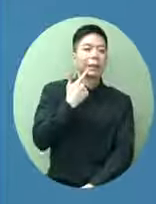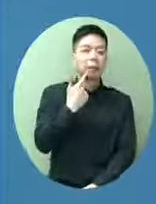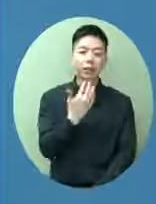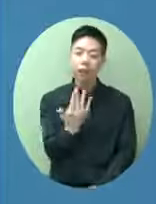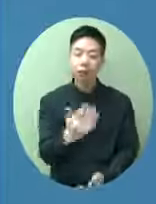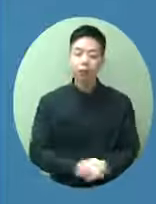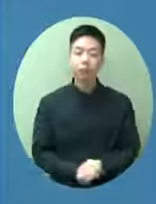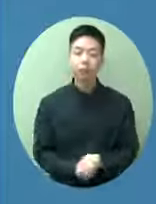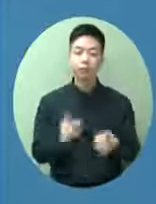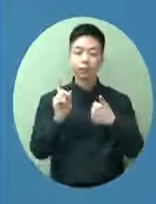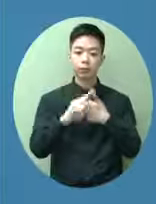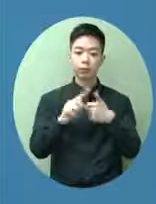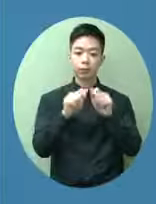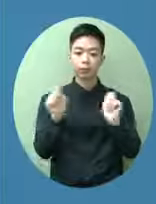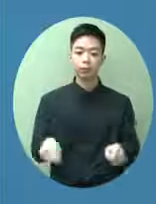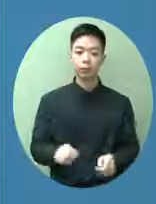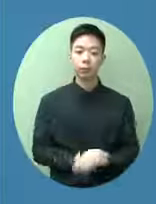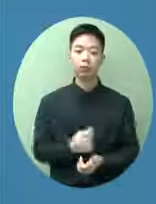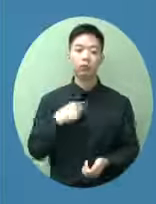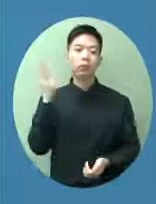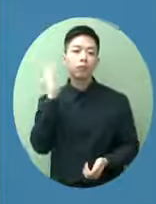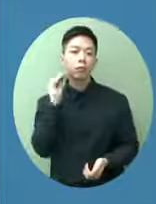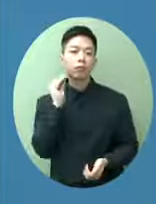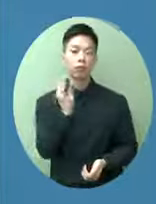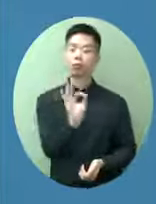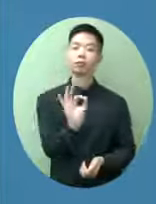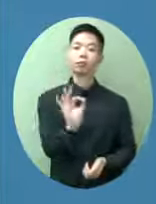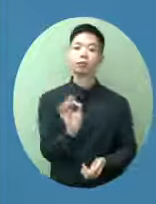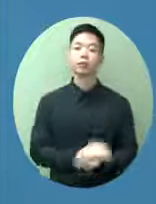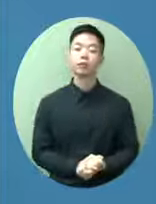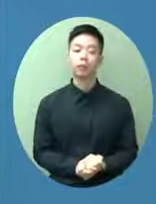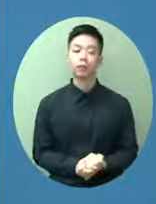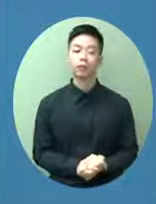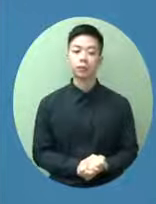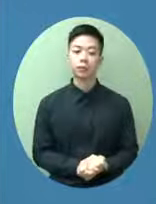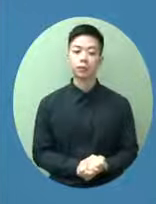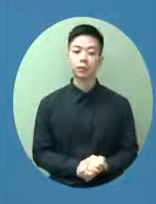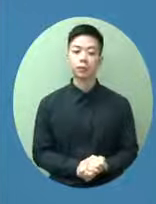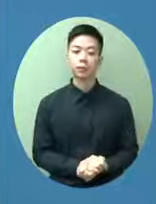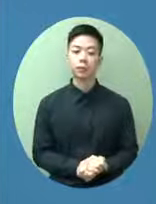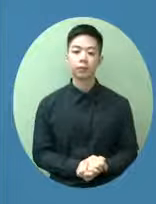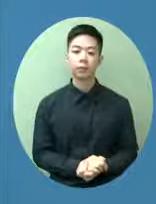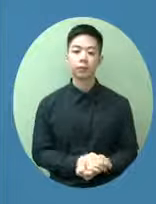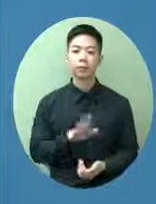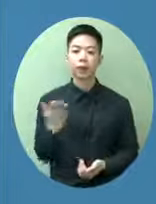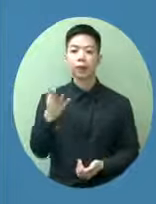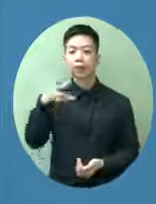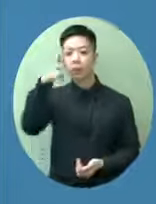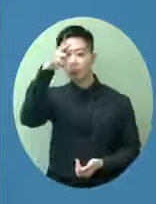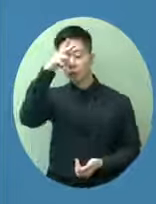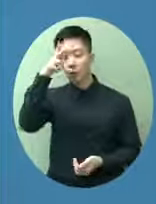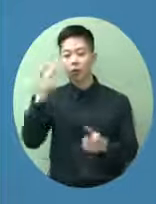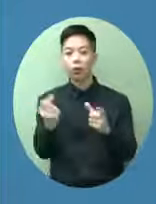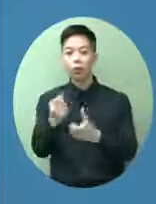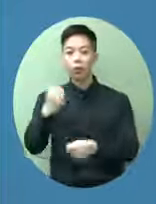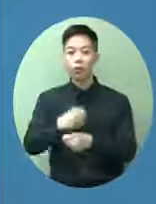第一個問題就是據我所知就沒有不過我就不介入公務員的管理的